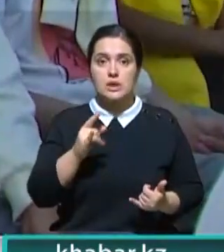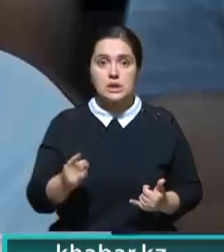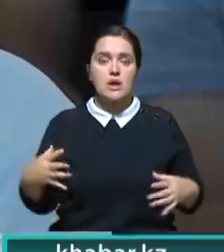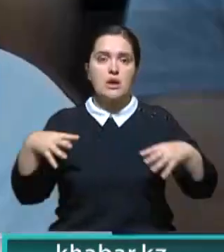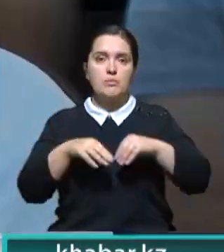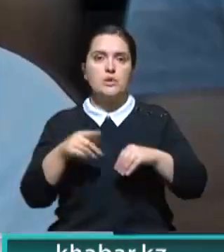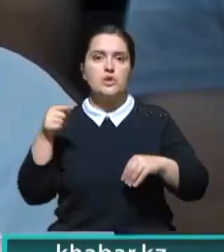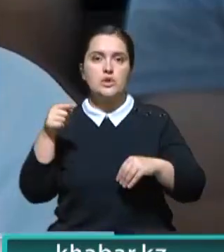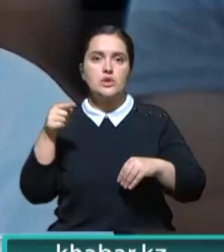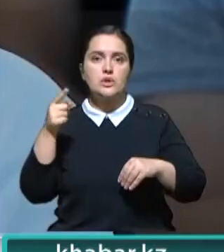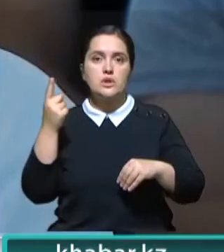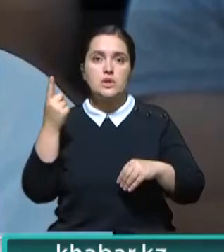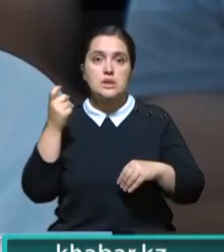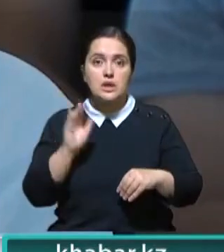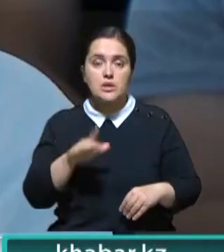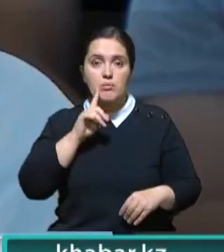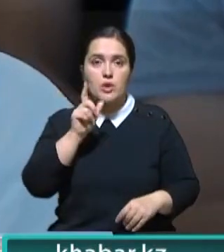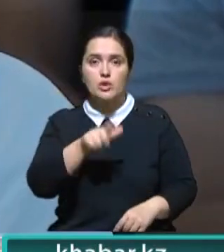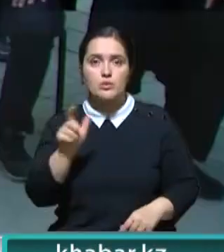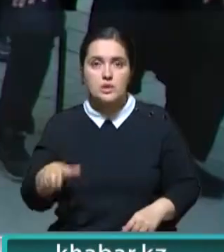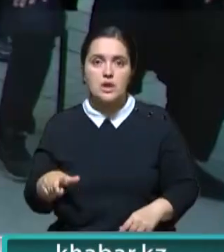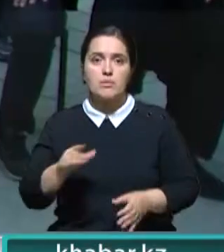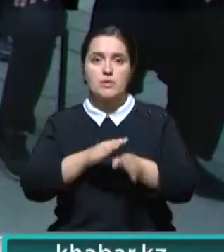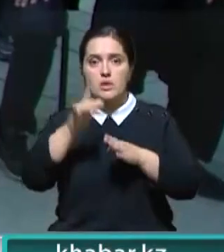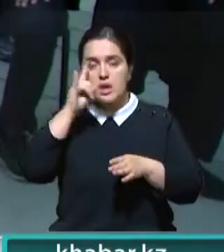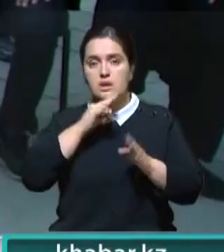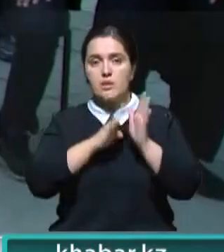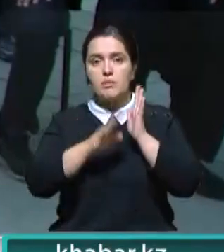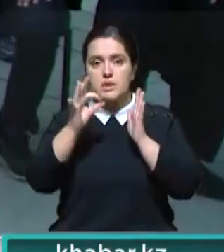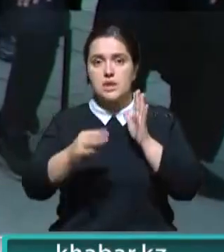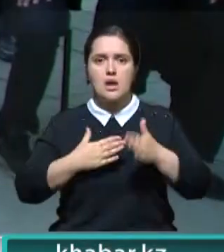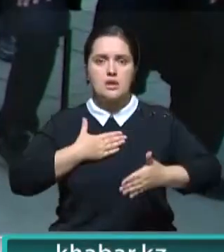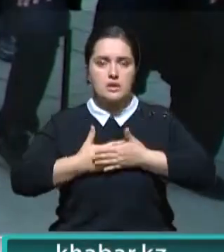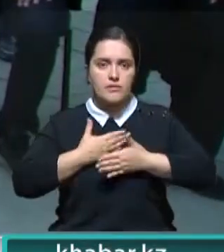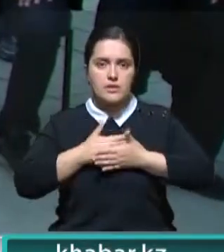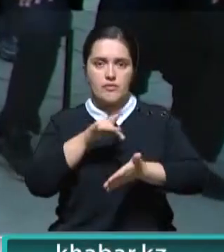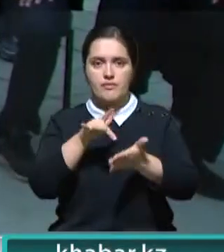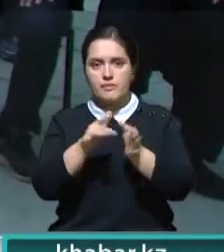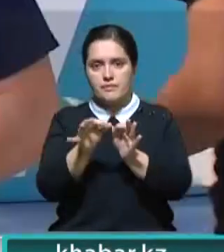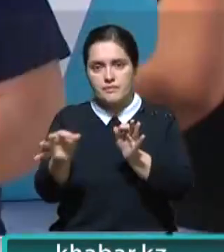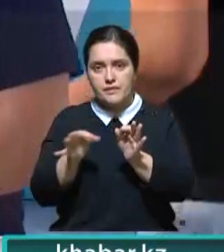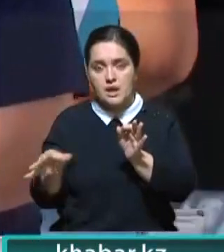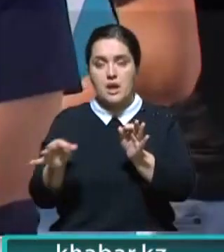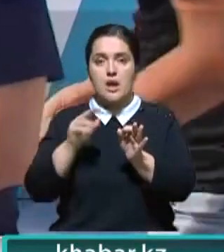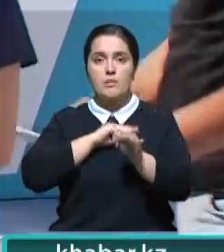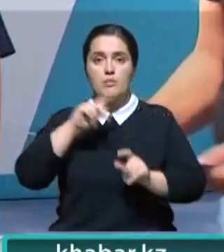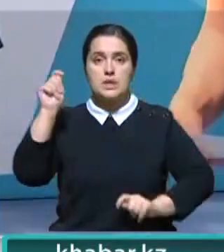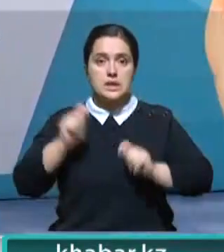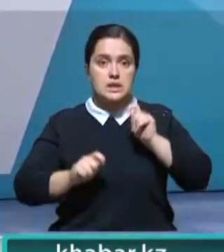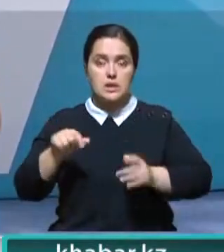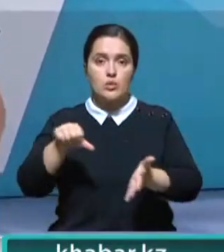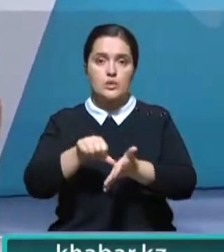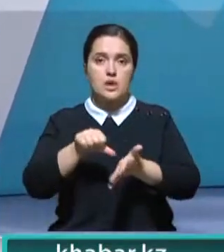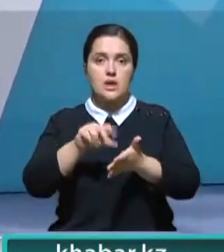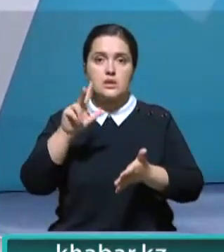объединяет свыше 100 тысяч молодых людей по всему Казахстану, из которых 90% — это активисты в регионах. Напомню, в работе